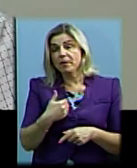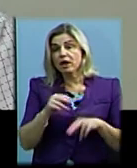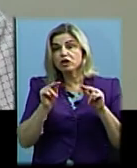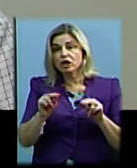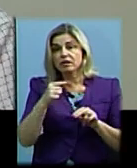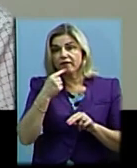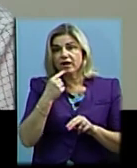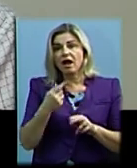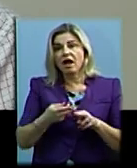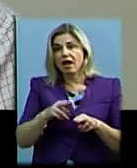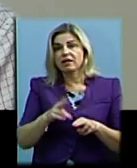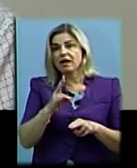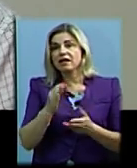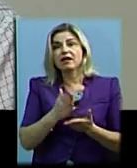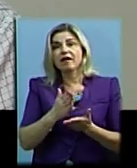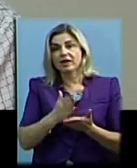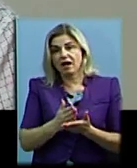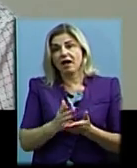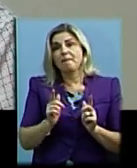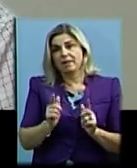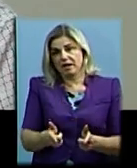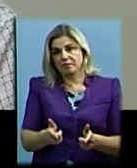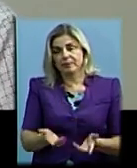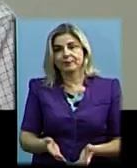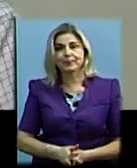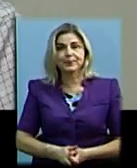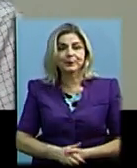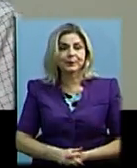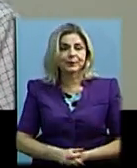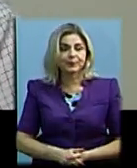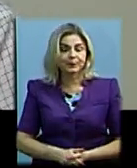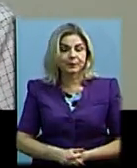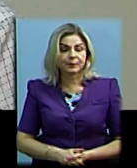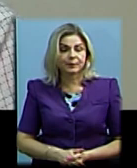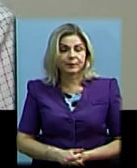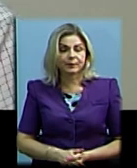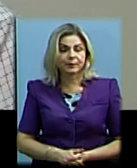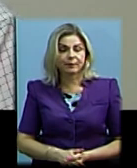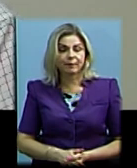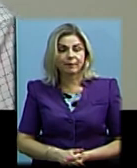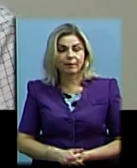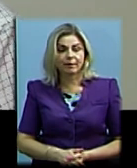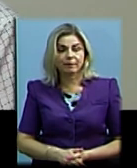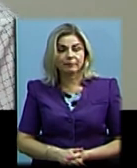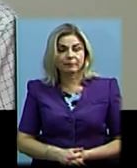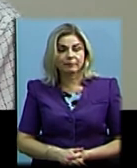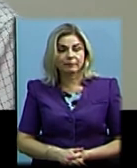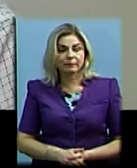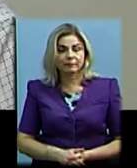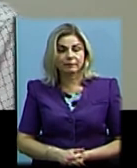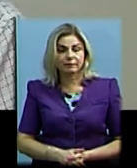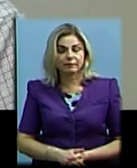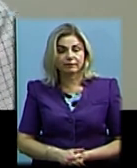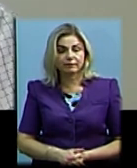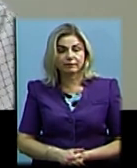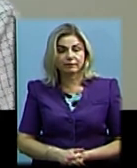кажучи, це теж не дуже є таким приємливим варіантом. Сам принцип, що ми щось можемо зняти з могили для того, щоб це було в експозиції, хай приватні,